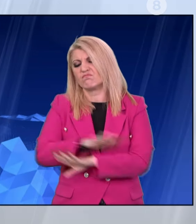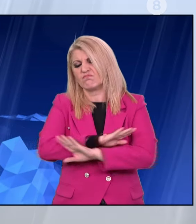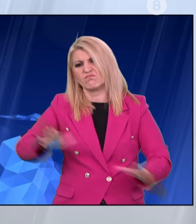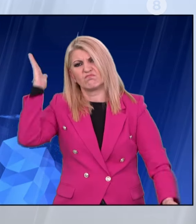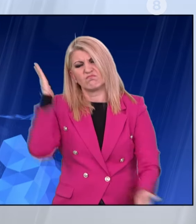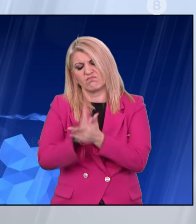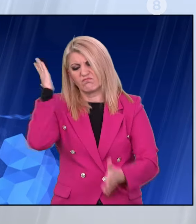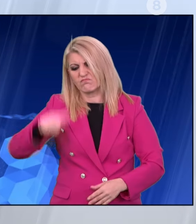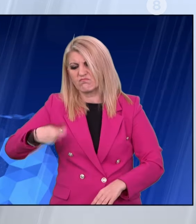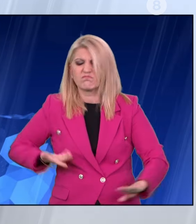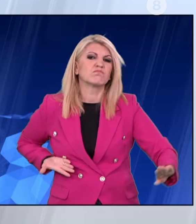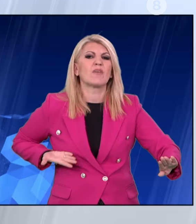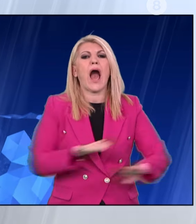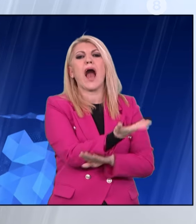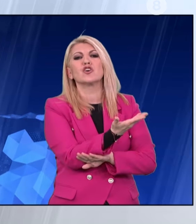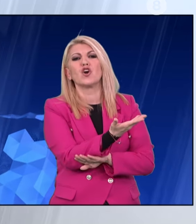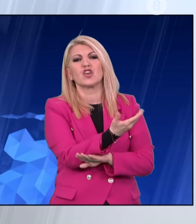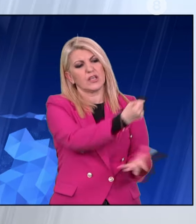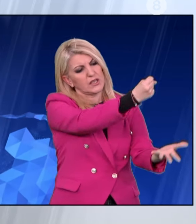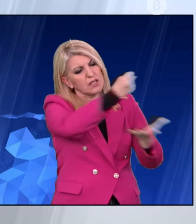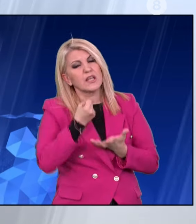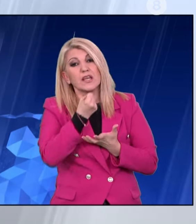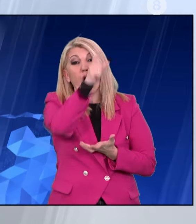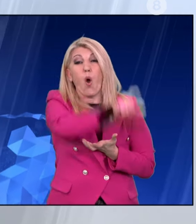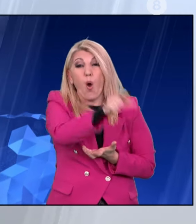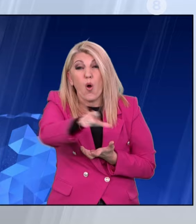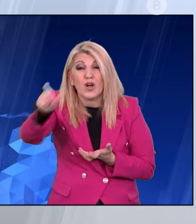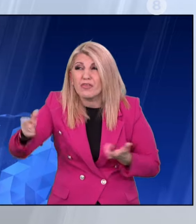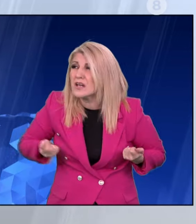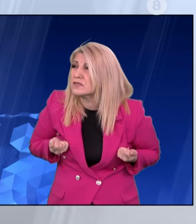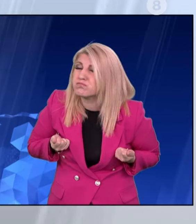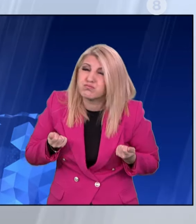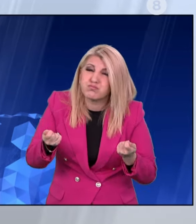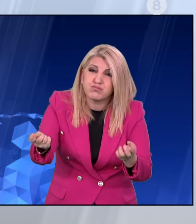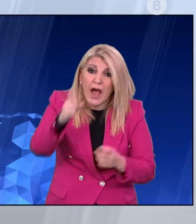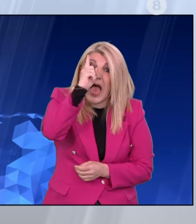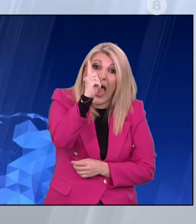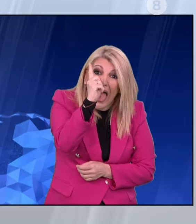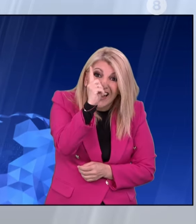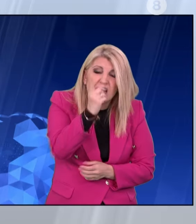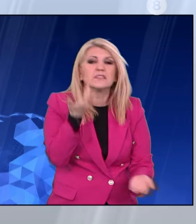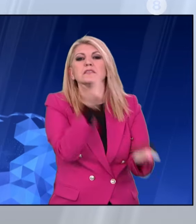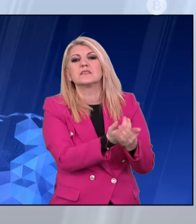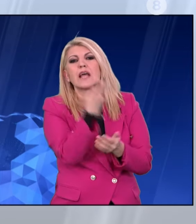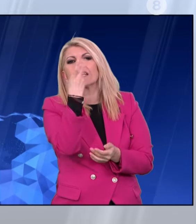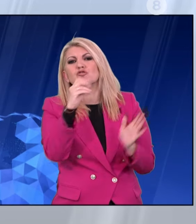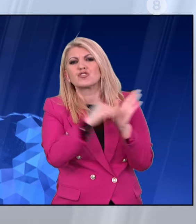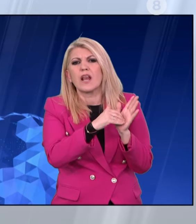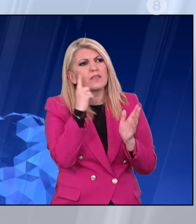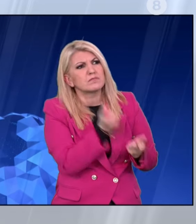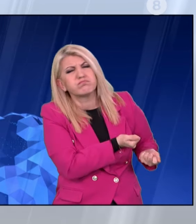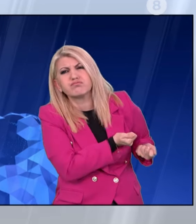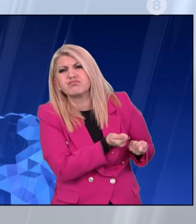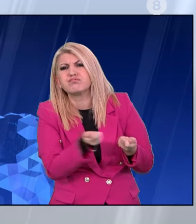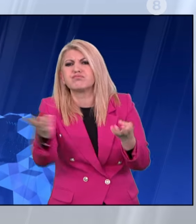Οι απόδημοι έχουν ενοχληθεί πάρα πολύ, νιώθουν φοβερά προσβεβλημένοι από τη συμπεριφορά του ελληνικού δημοσίου και